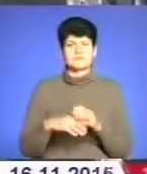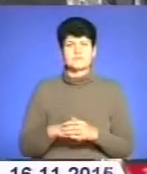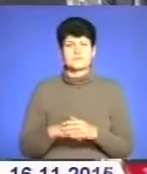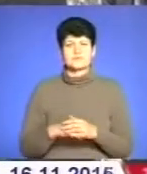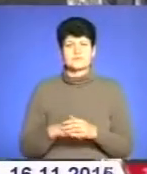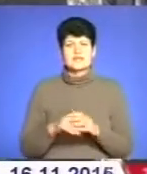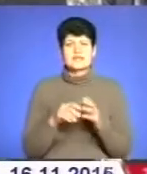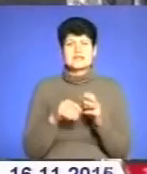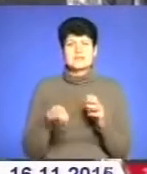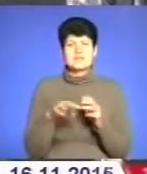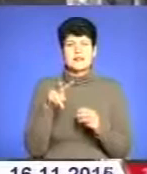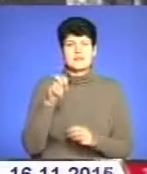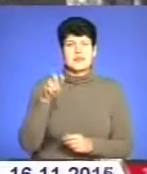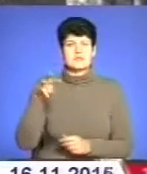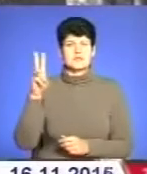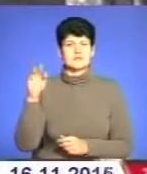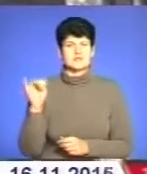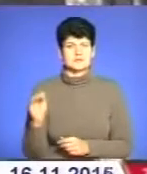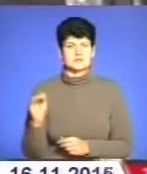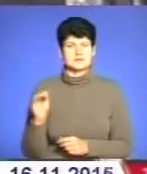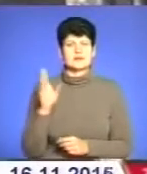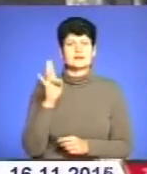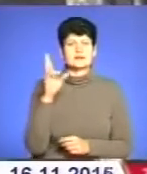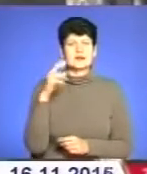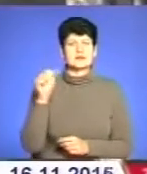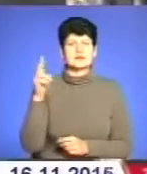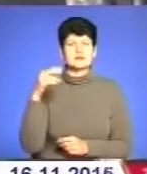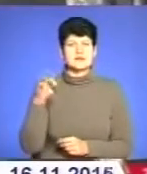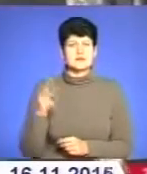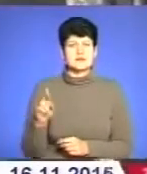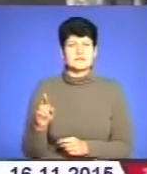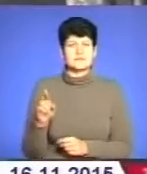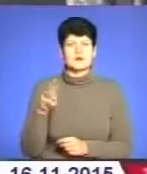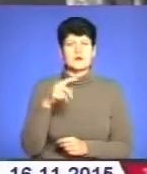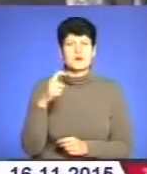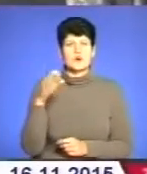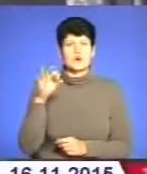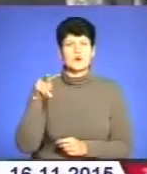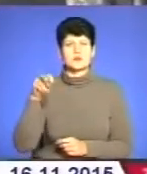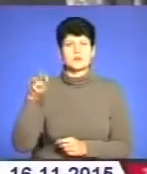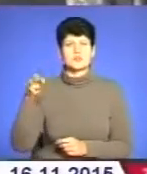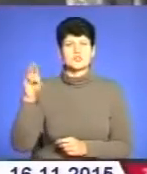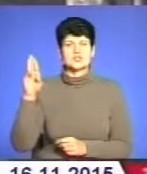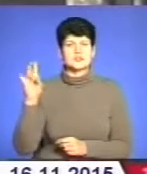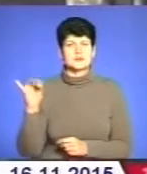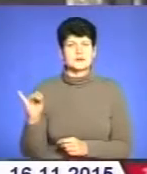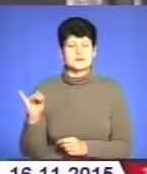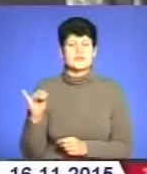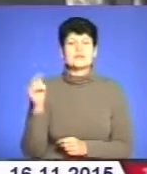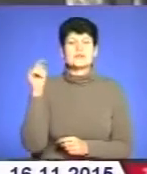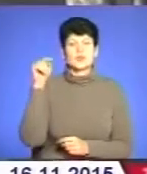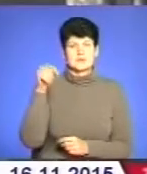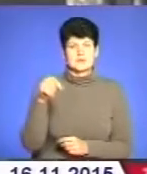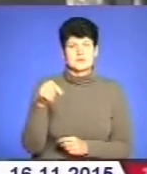Земель Лемківщини, Лацяння, Хромщини. І тоді